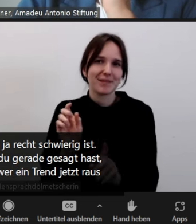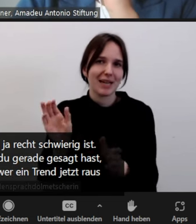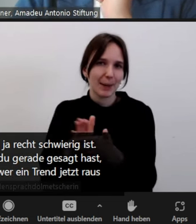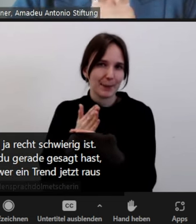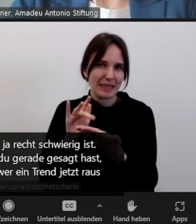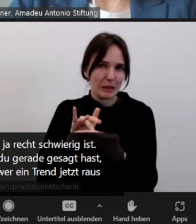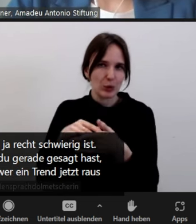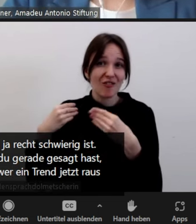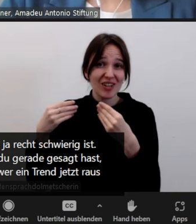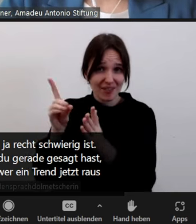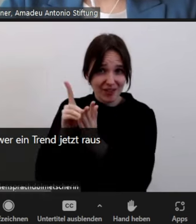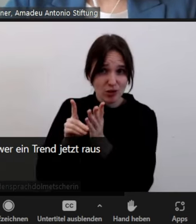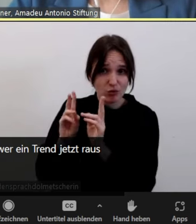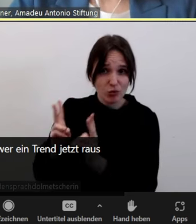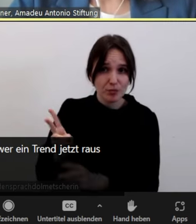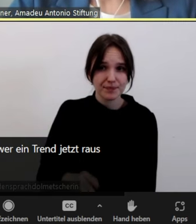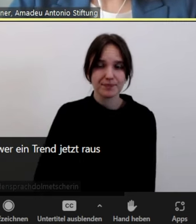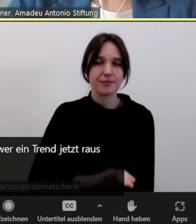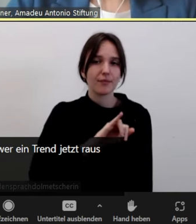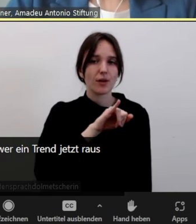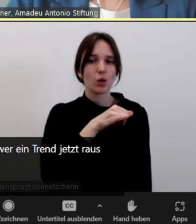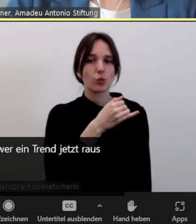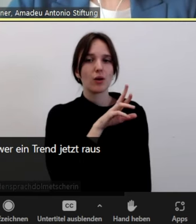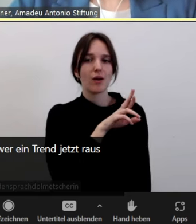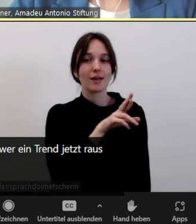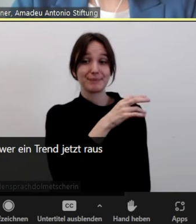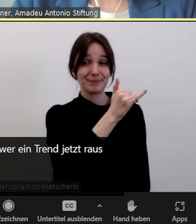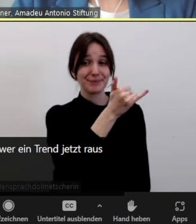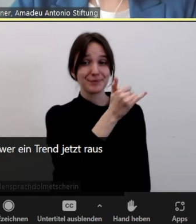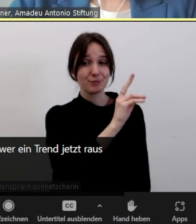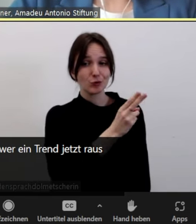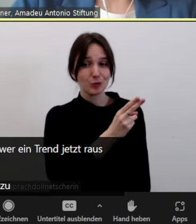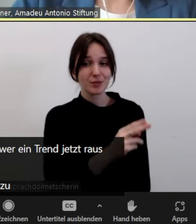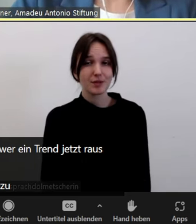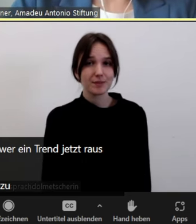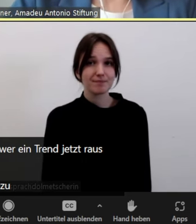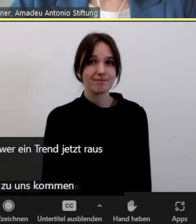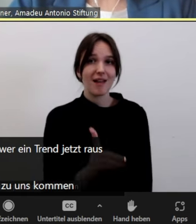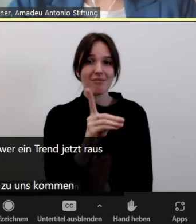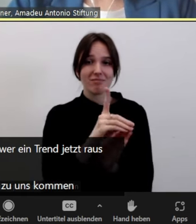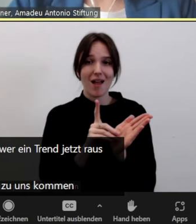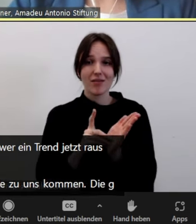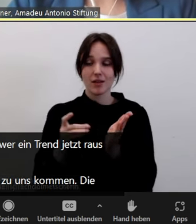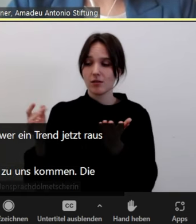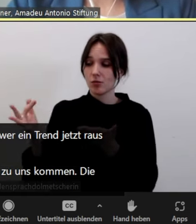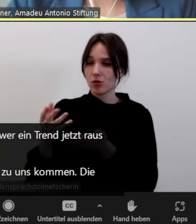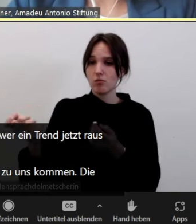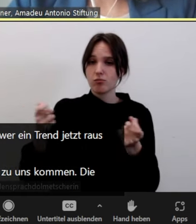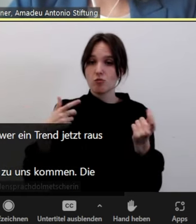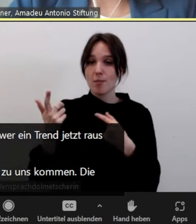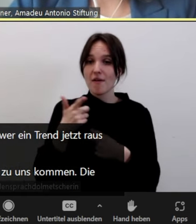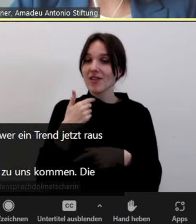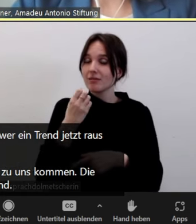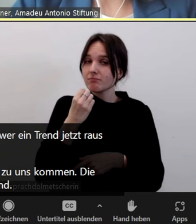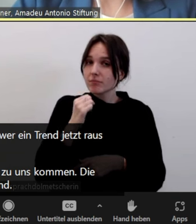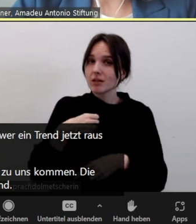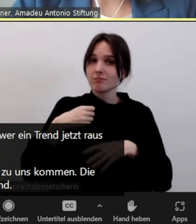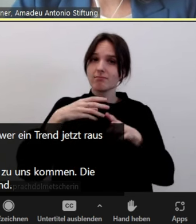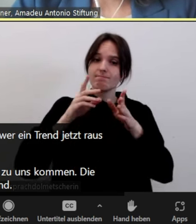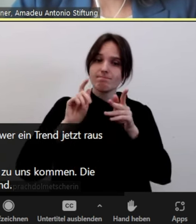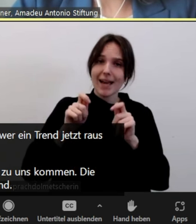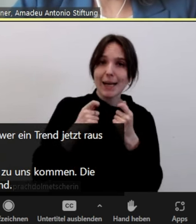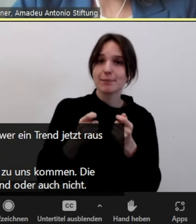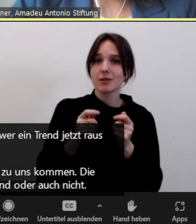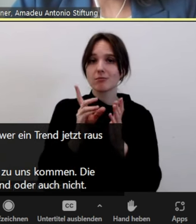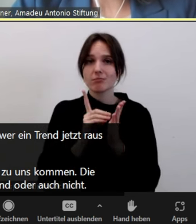oder? Ja, teilweise, also genau. Wir sind natürlich die Daten, die zu uns kommen, die geben Hinweise darüber, wie gut wir vernetzt sind oder